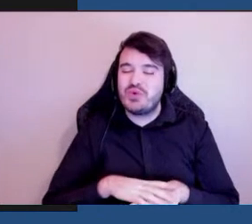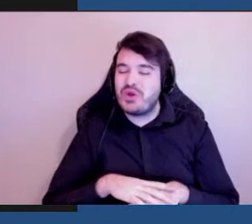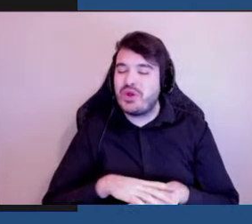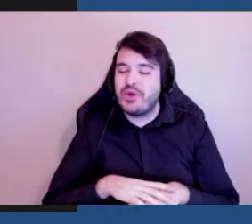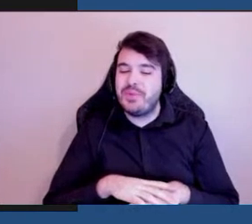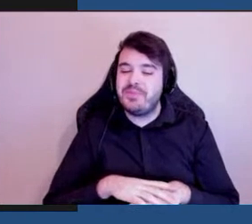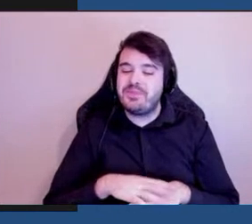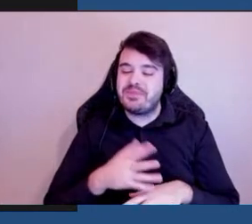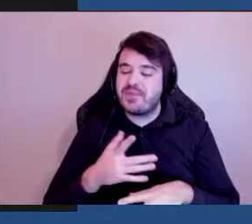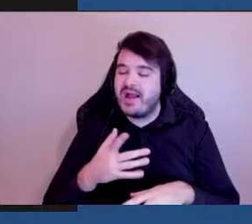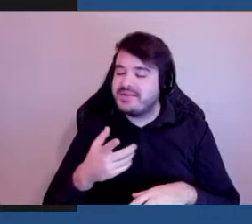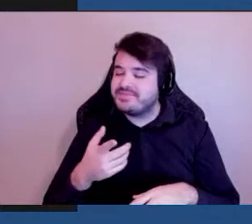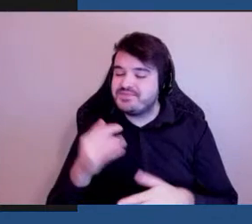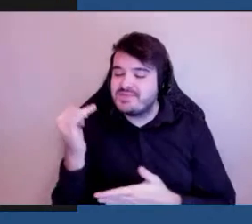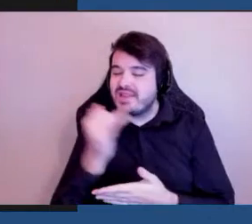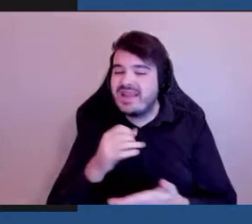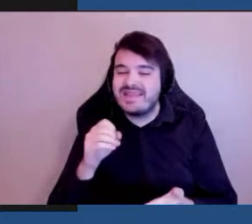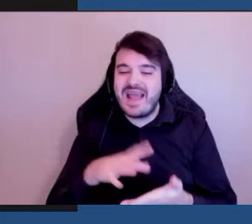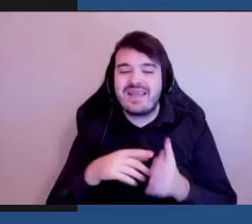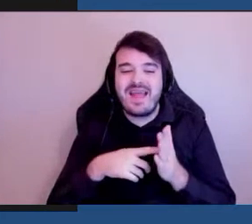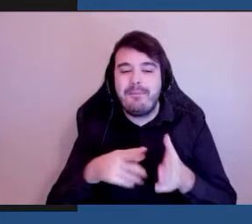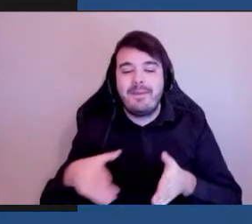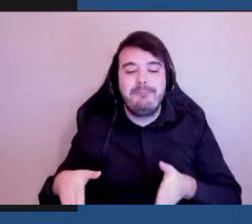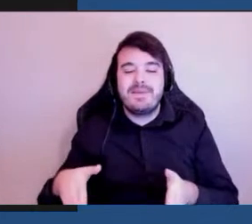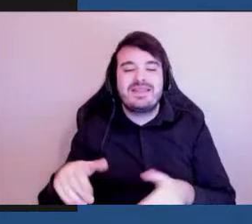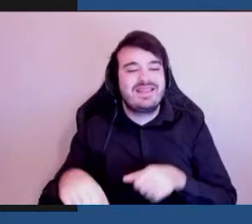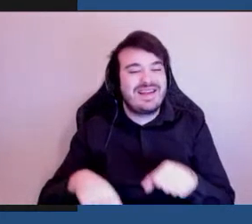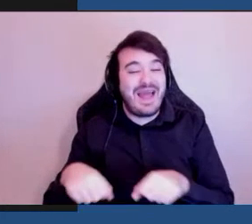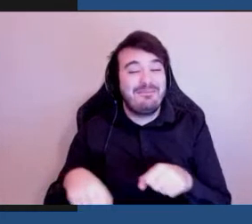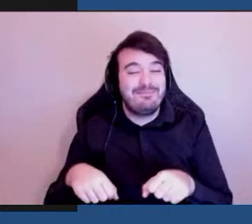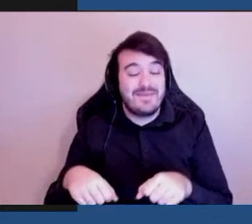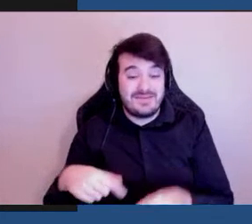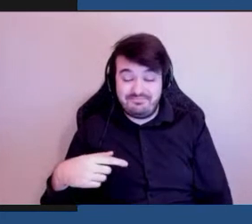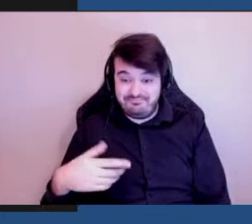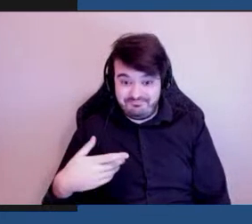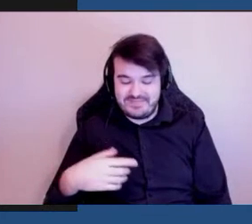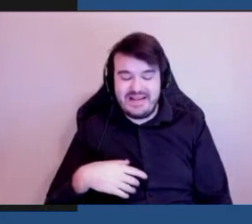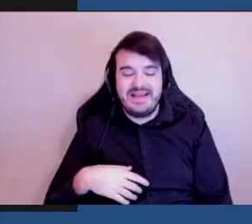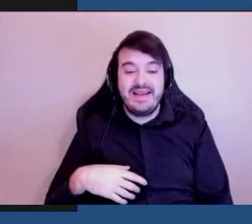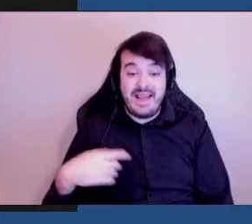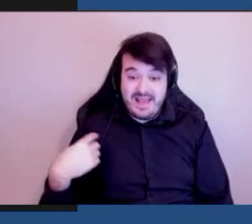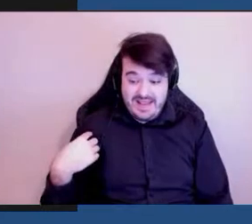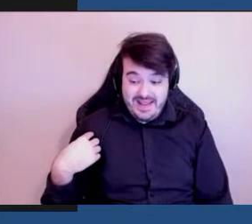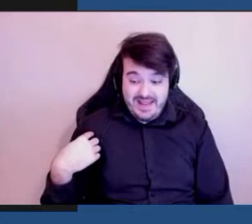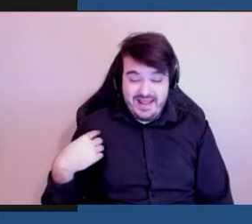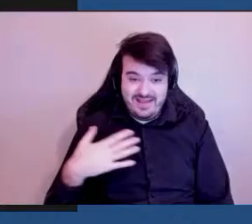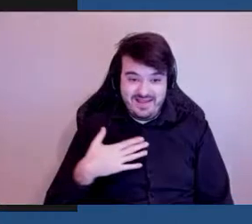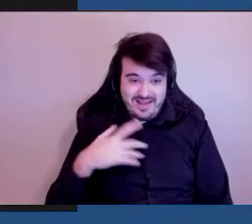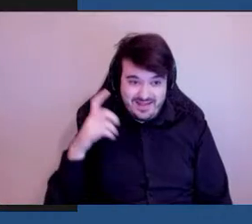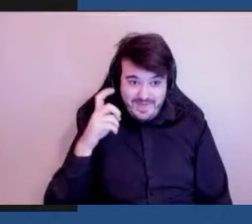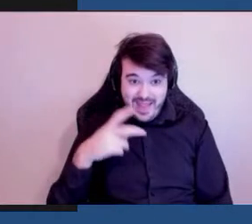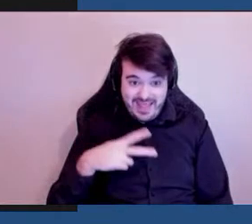que le design, par exemple, des pistes cyclables. récemment, mon expérience